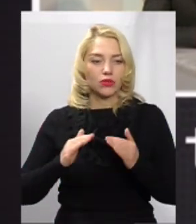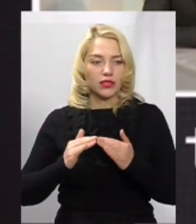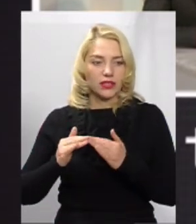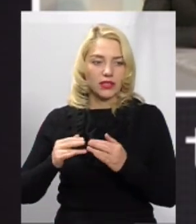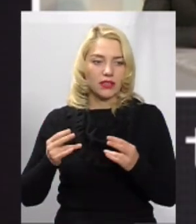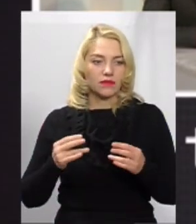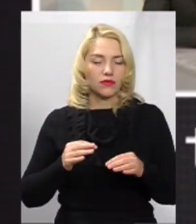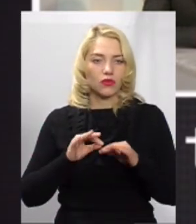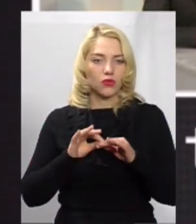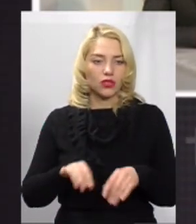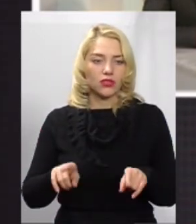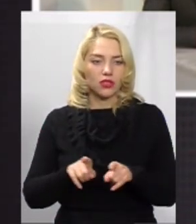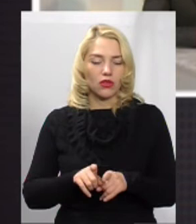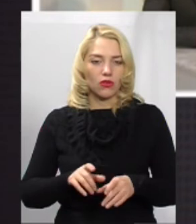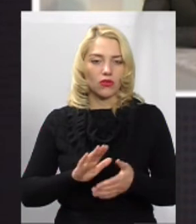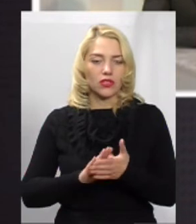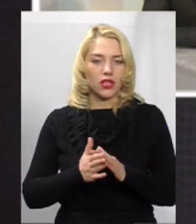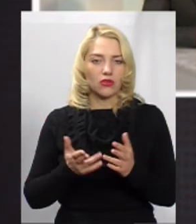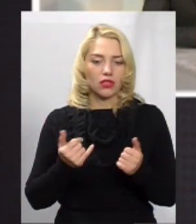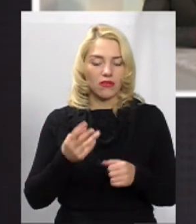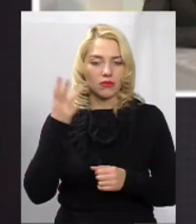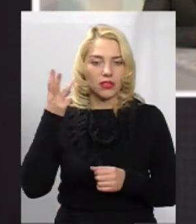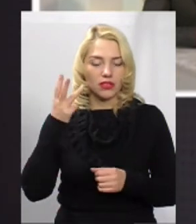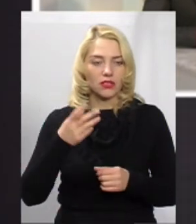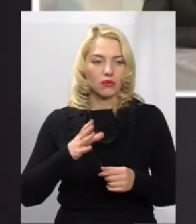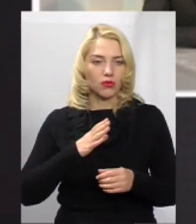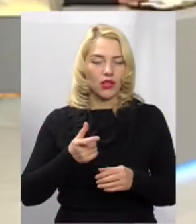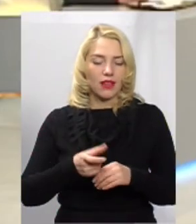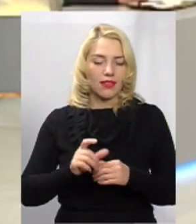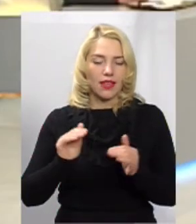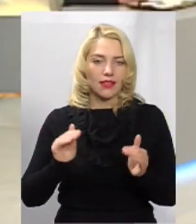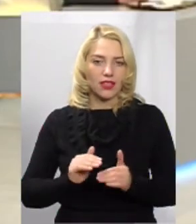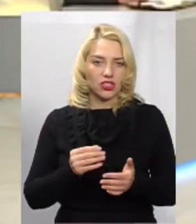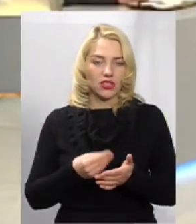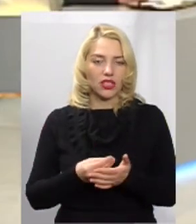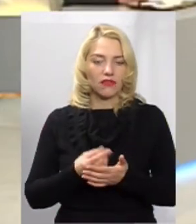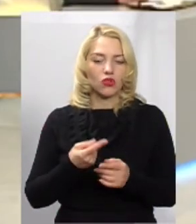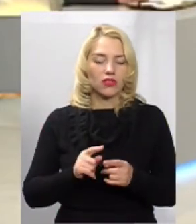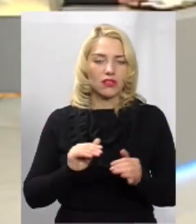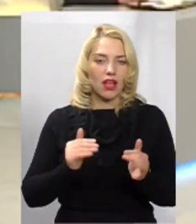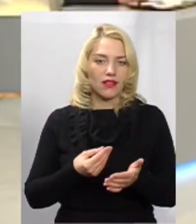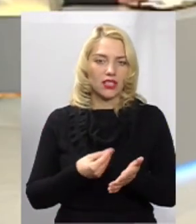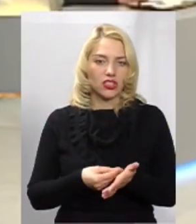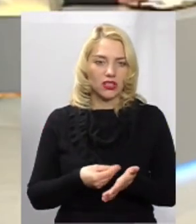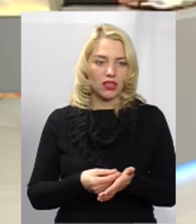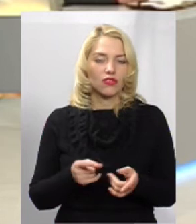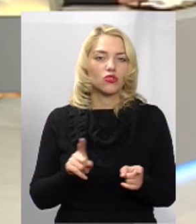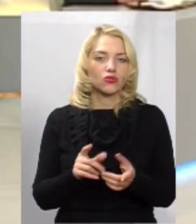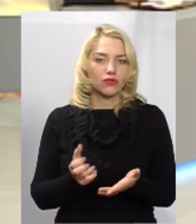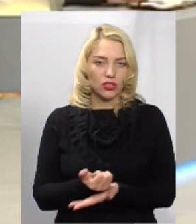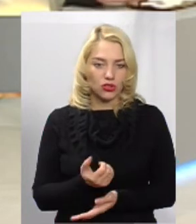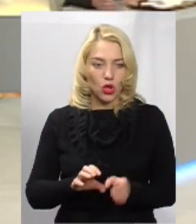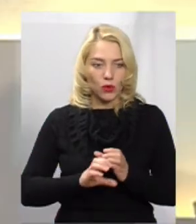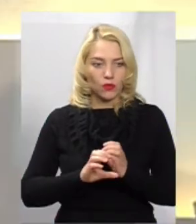доводились до такого стану. Та у Хмельницькому завжди був найнижчий тариф. Але той найнижчий тариф щось виходить. Тобто